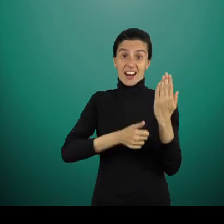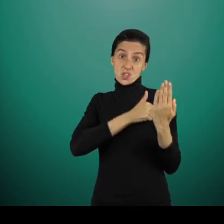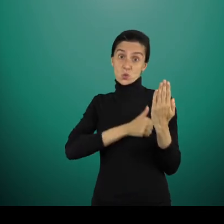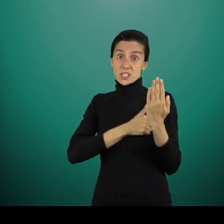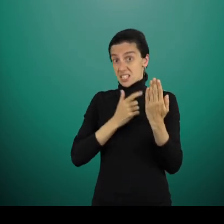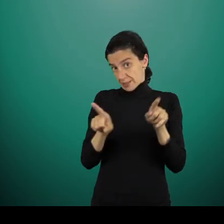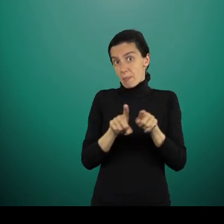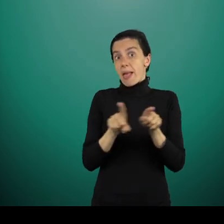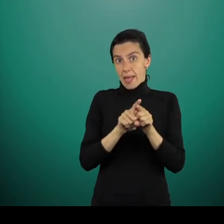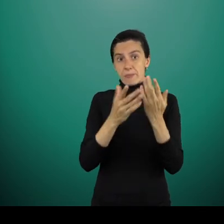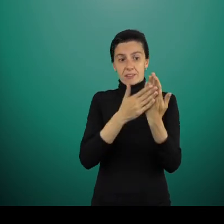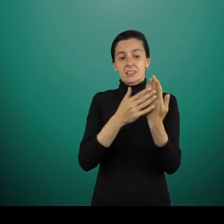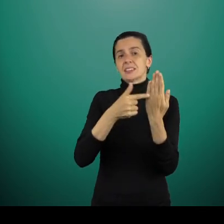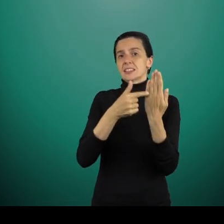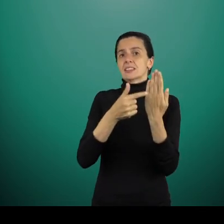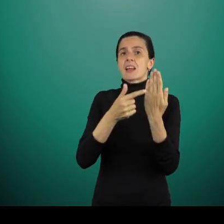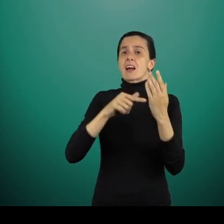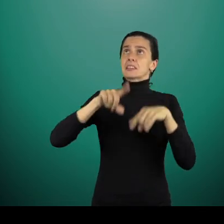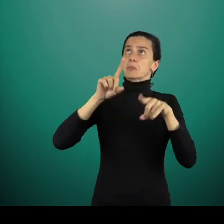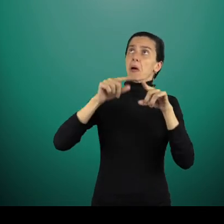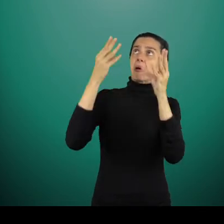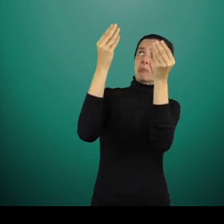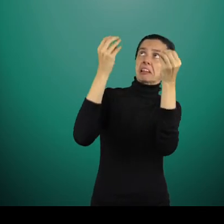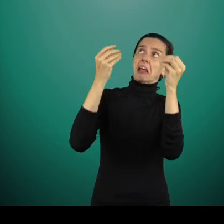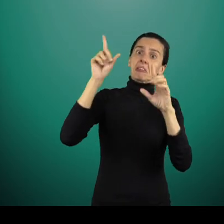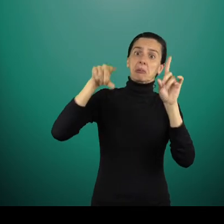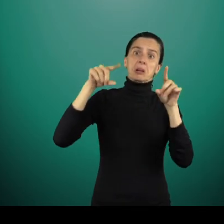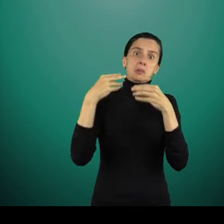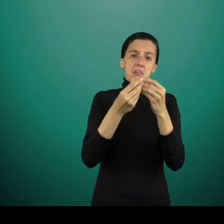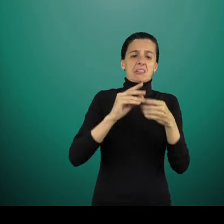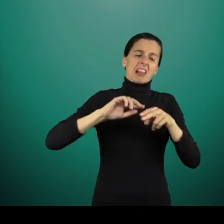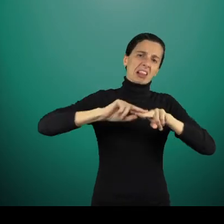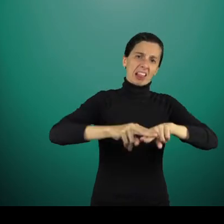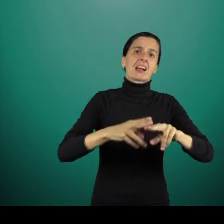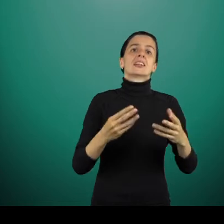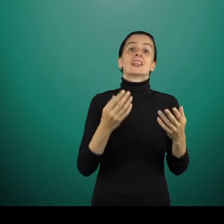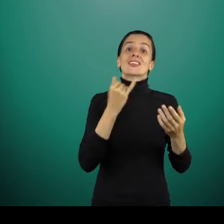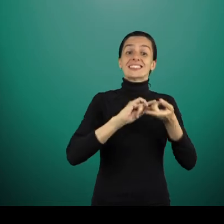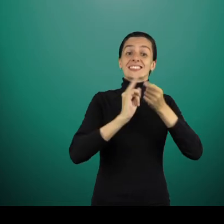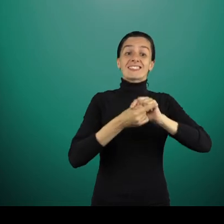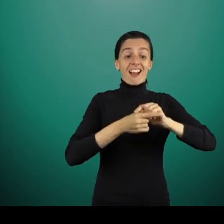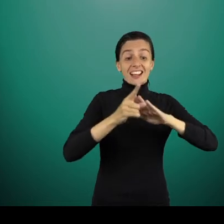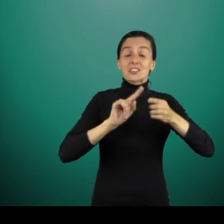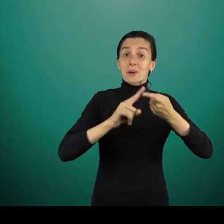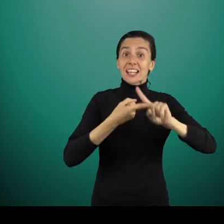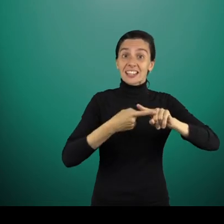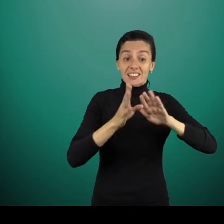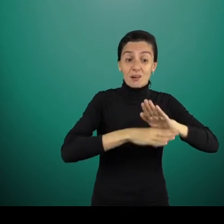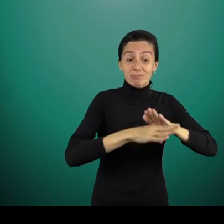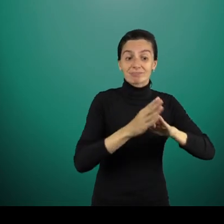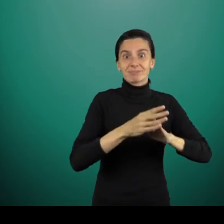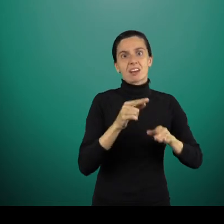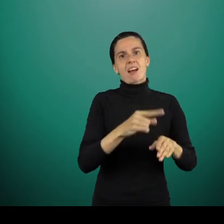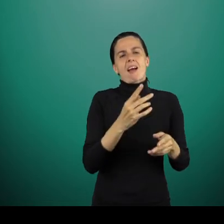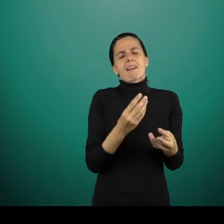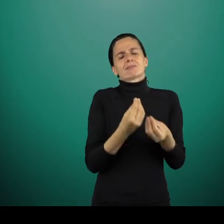reliés cuir, ben là c'est pareil, c'est la reliure qui va souffrir en fonction des conditions. C'est vrai que la numérisation peut apporter quelque chose aussi en matière de